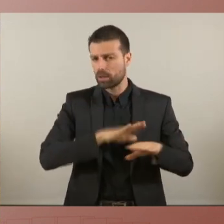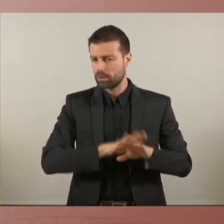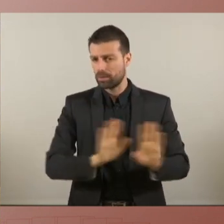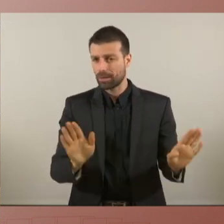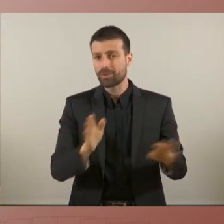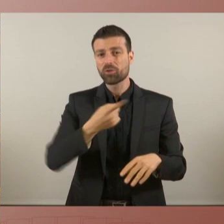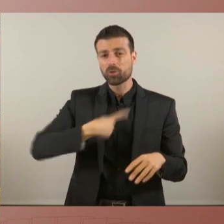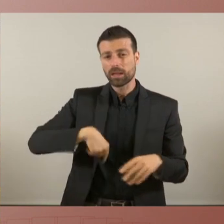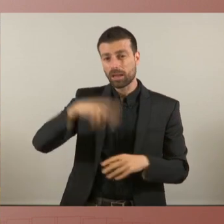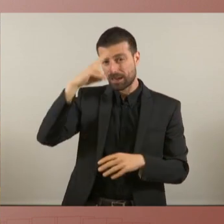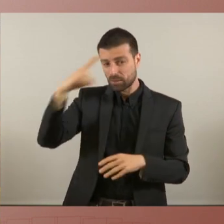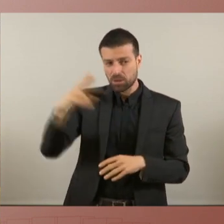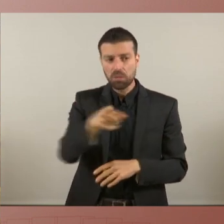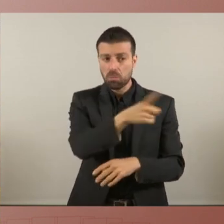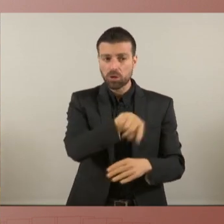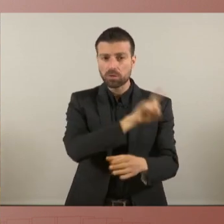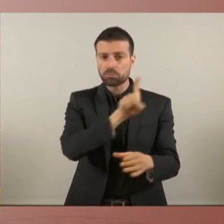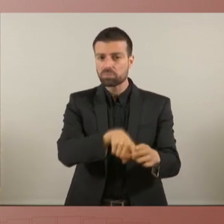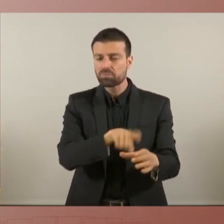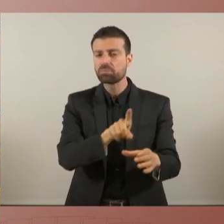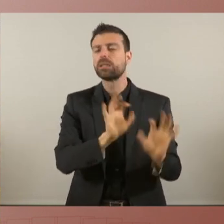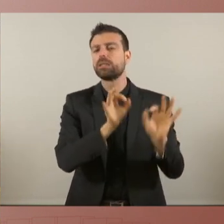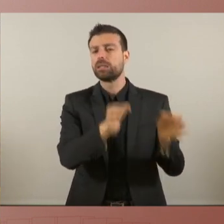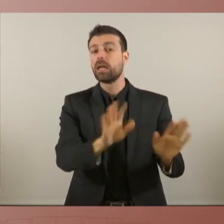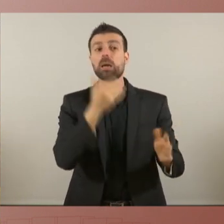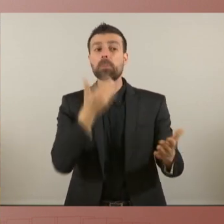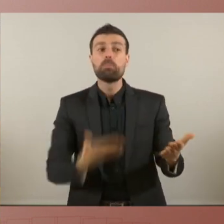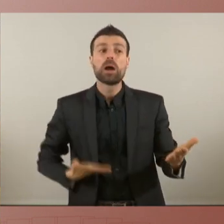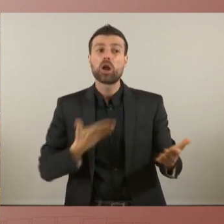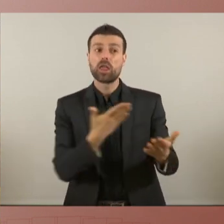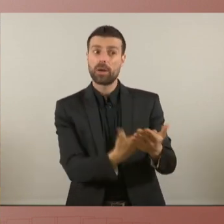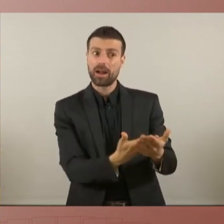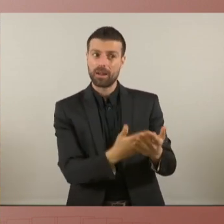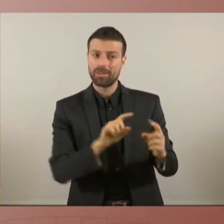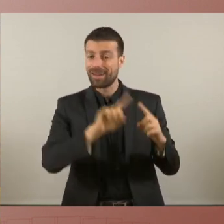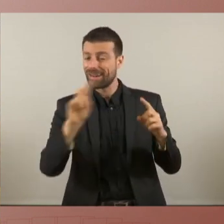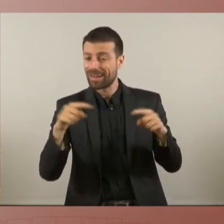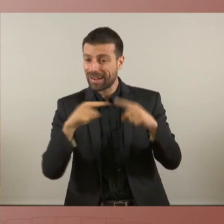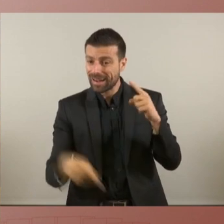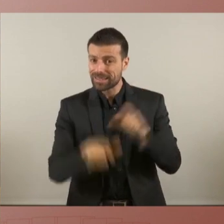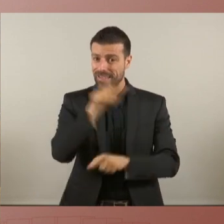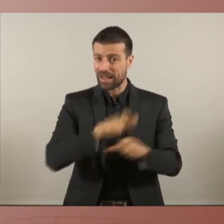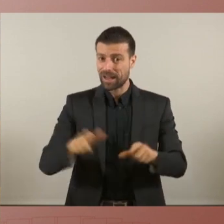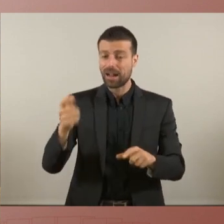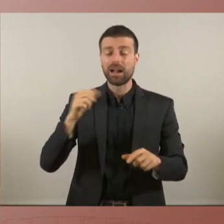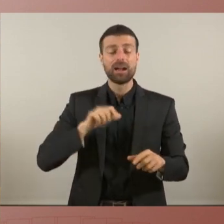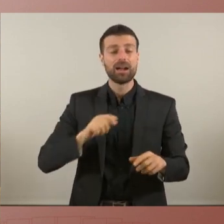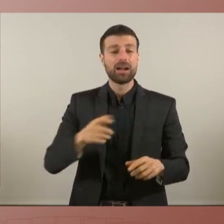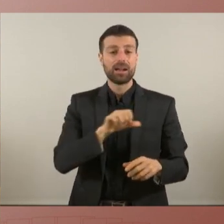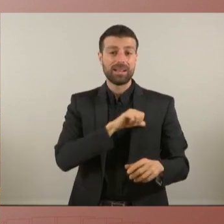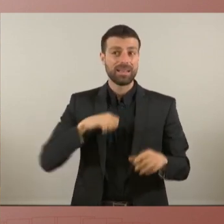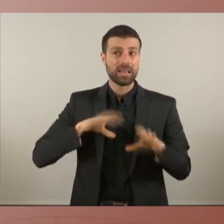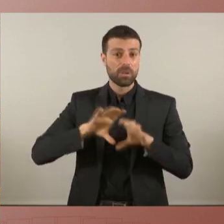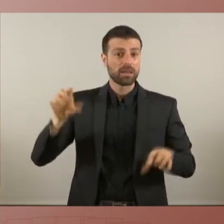hi participin però els hi demanem i a vostès i a la resta d'actors independentistes que també desencallem el